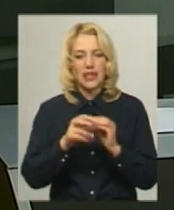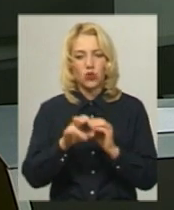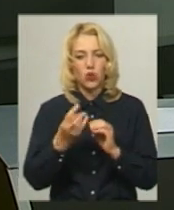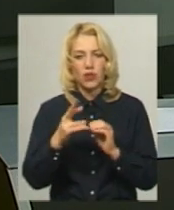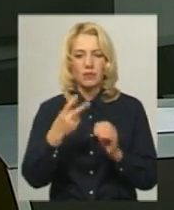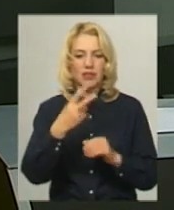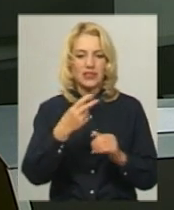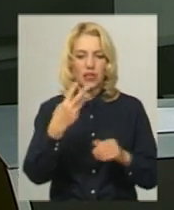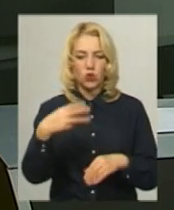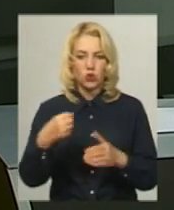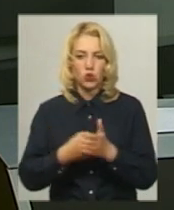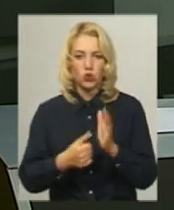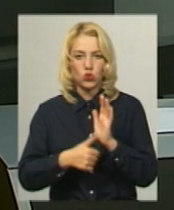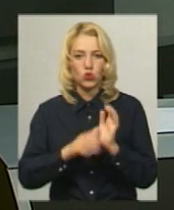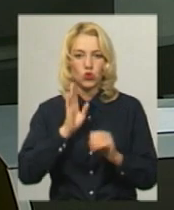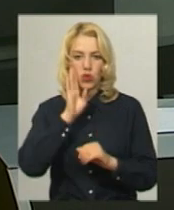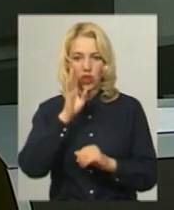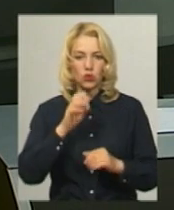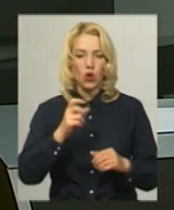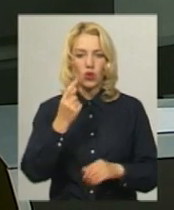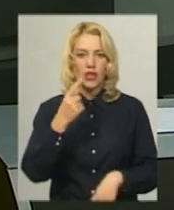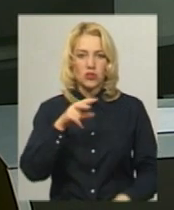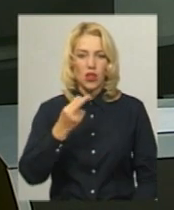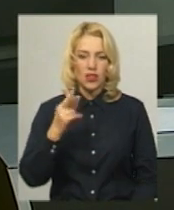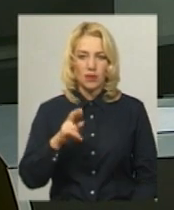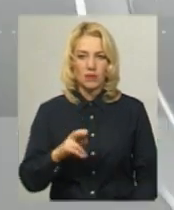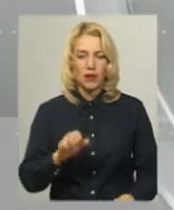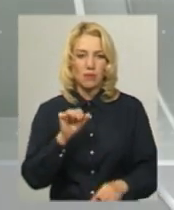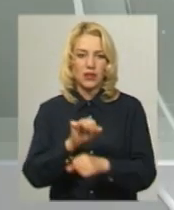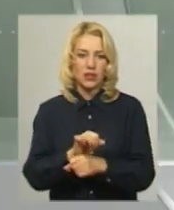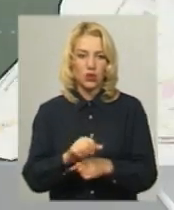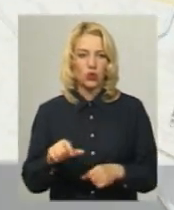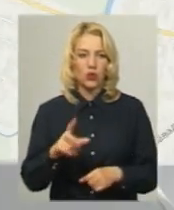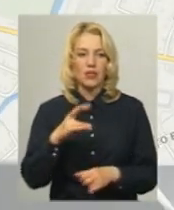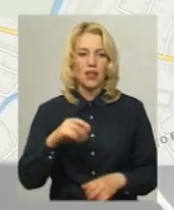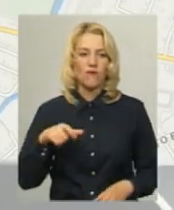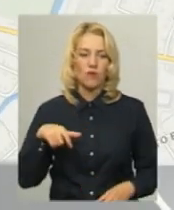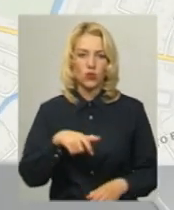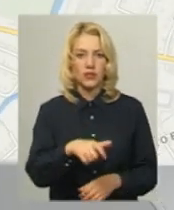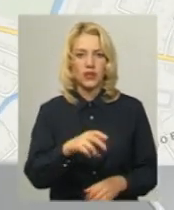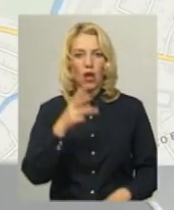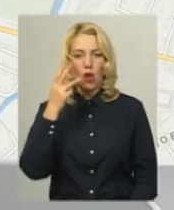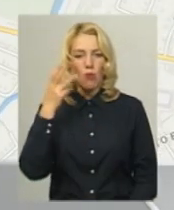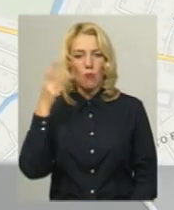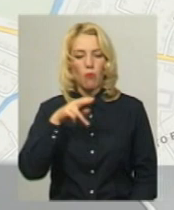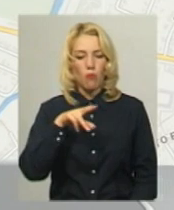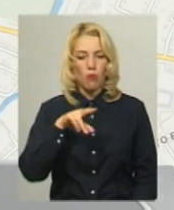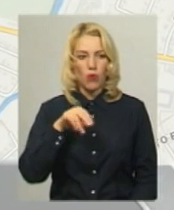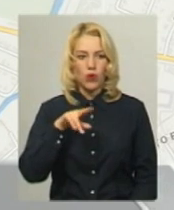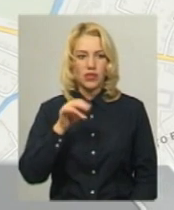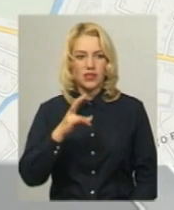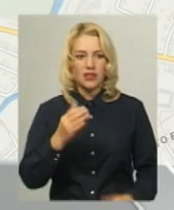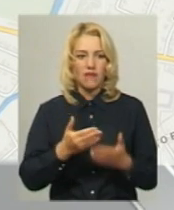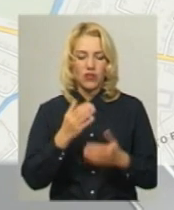20.30 до 6 години ранку 11 липня. Перекриють рух на проїзній частині вулиці Подільської, на ділянці від